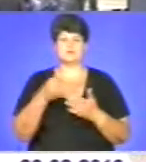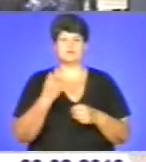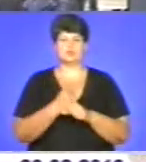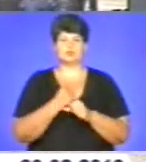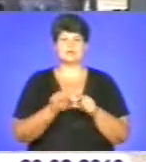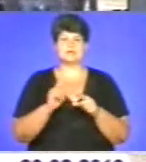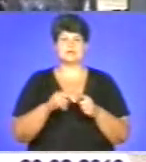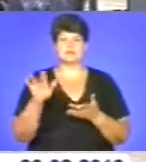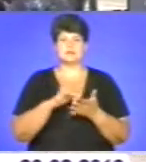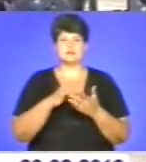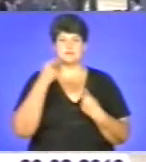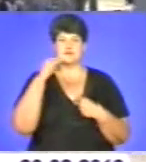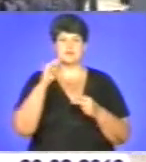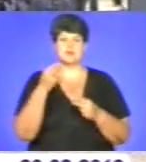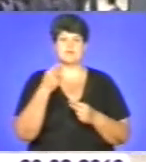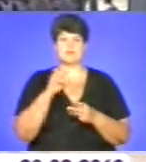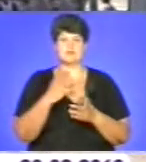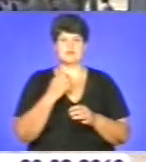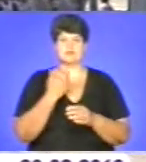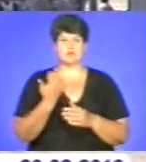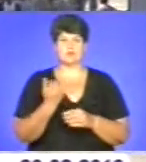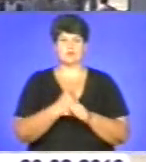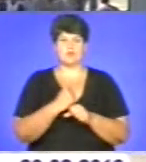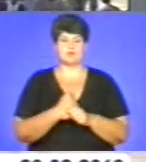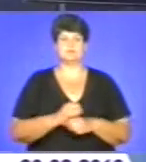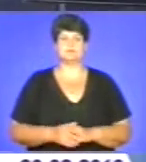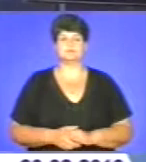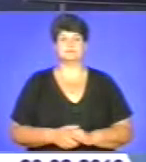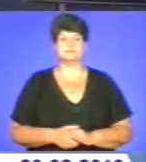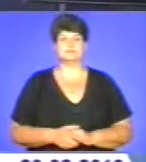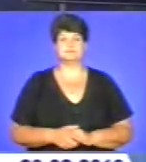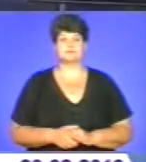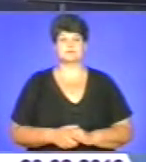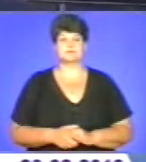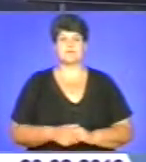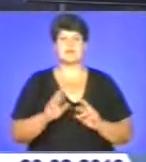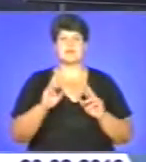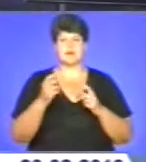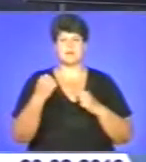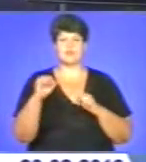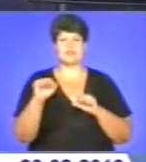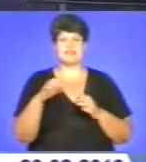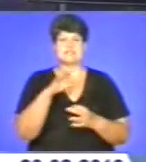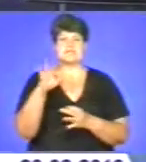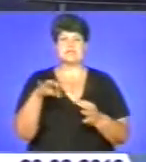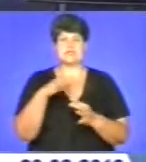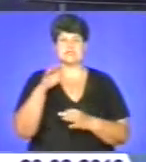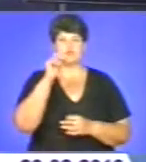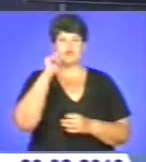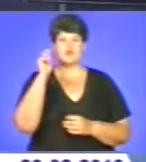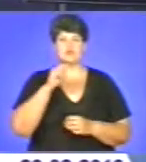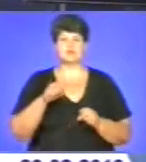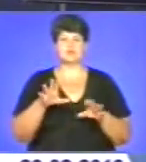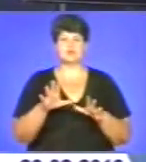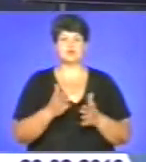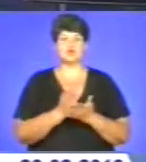центрів, підвищить ефективність їх роботи. Як подолати сирідство в Україні, вирішують